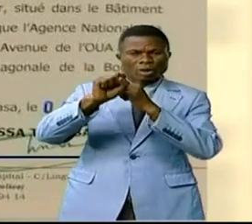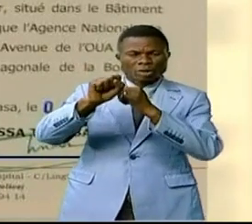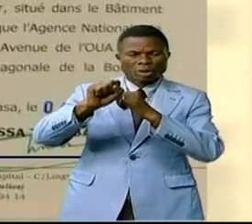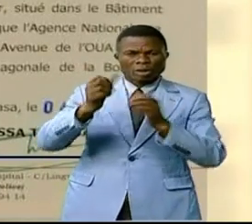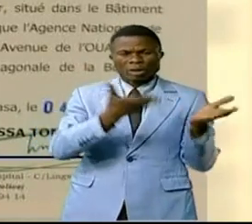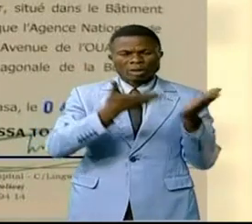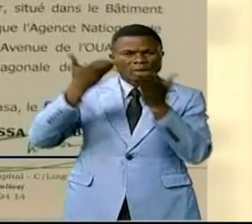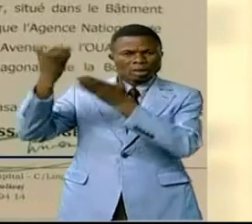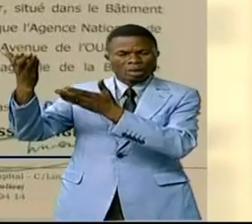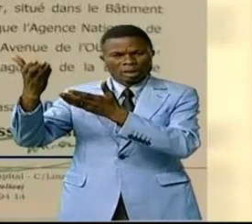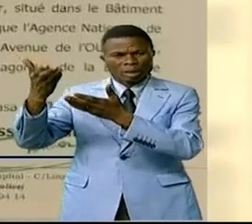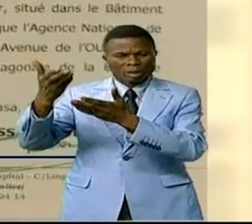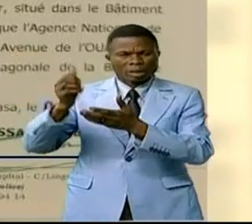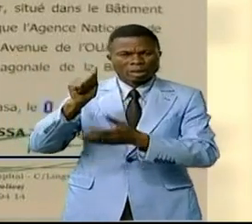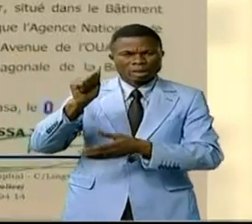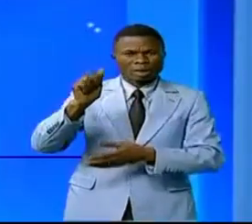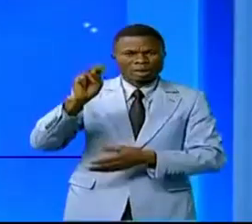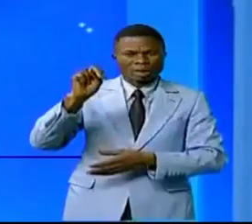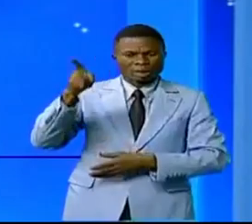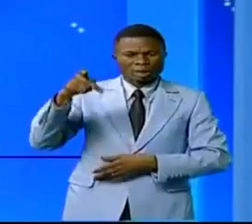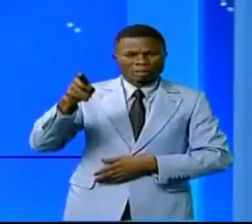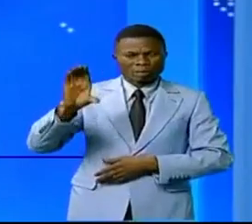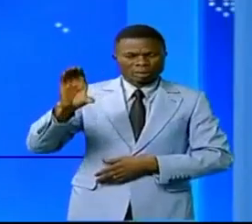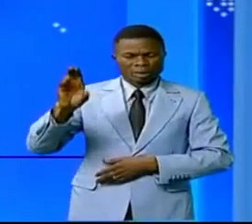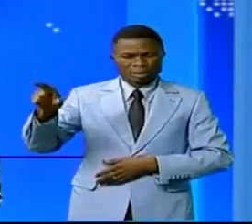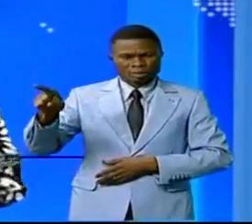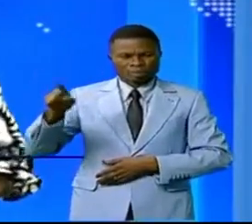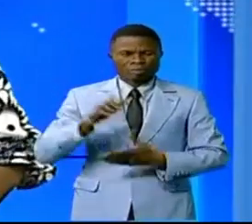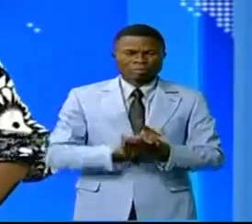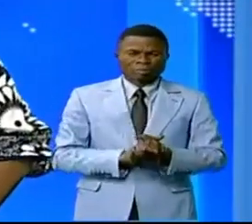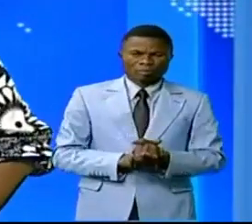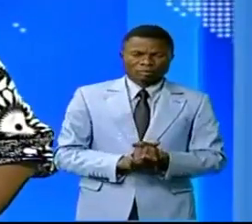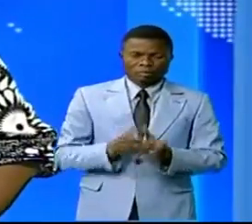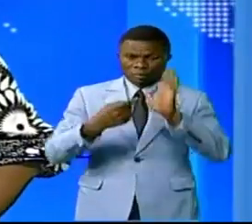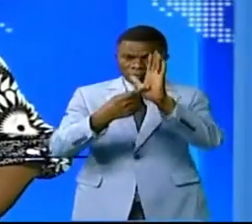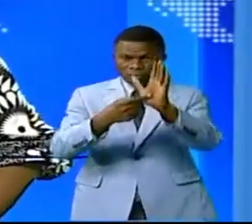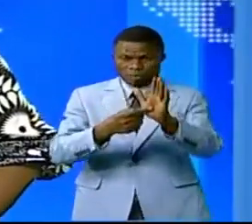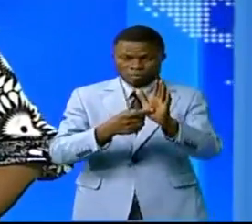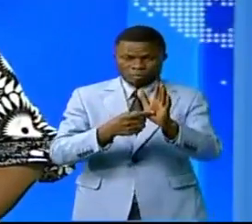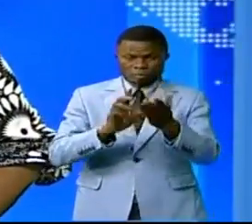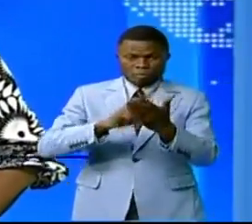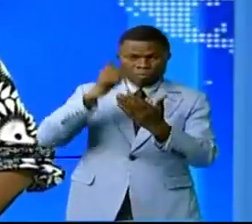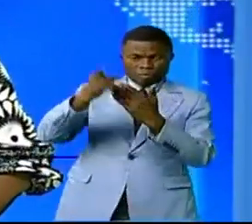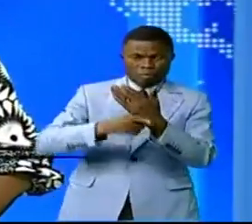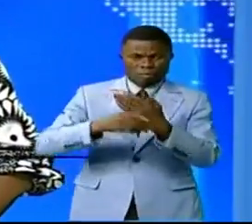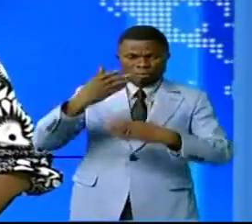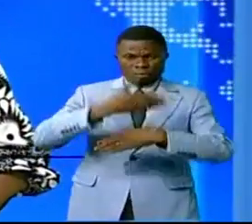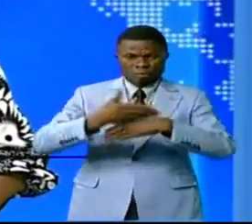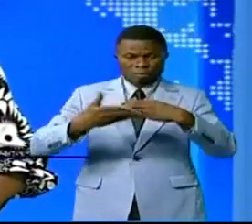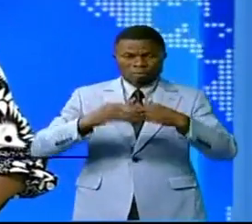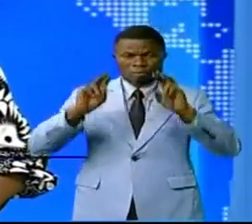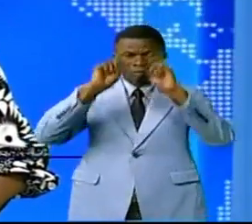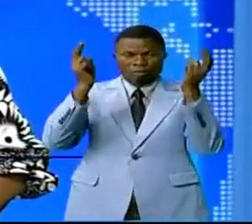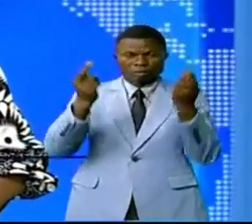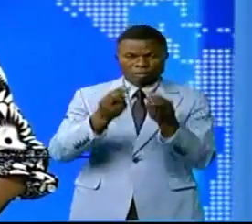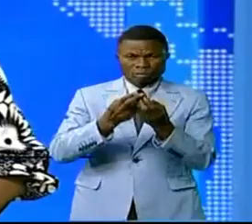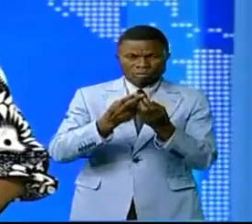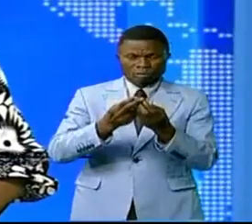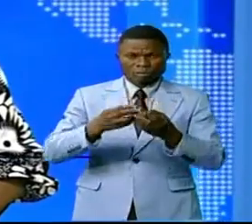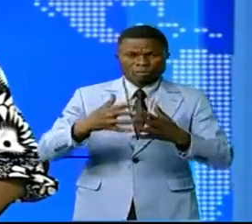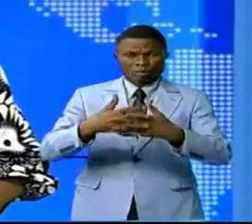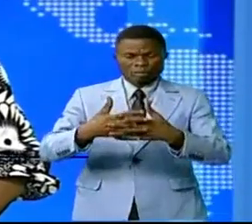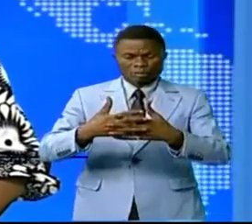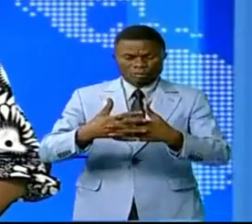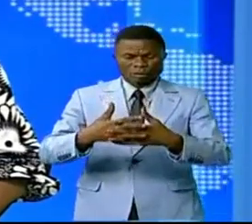exportations à NAPEX. Après avoir présenté son projet d'installation de l'usine de drones civils en